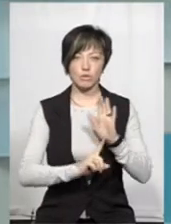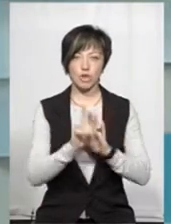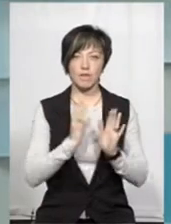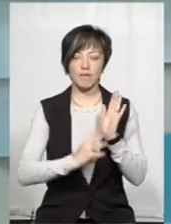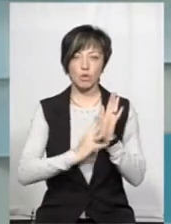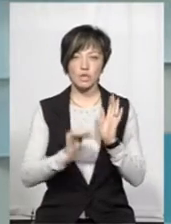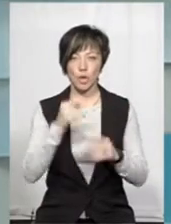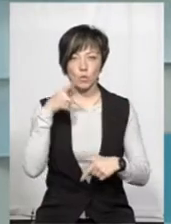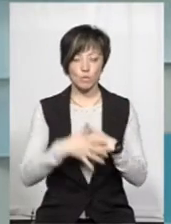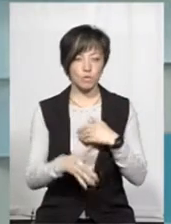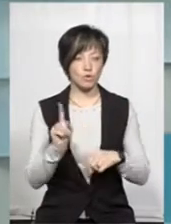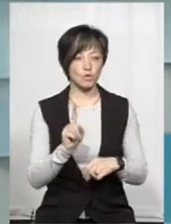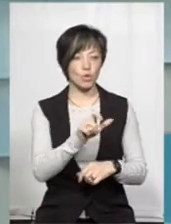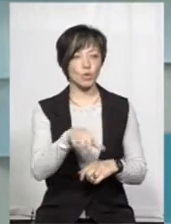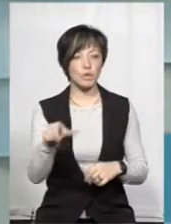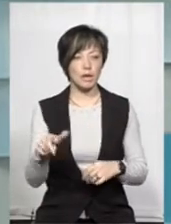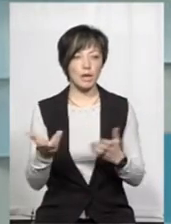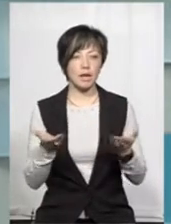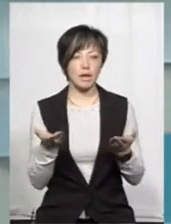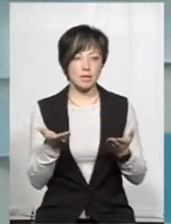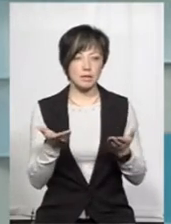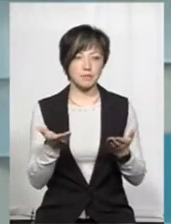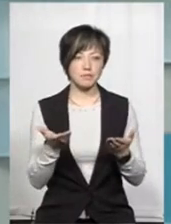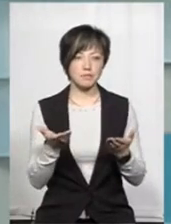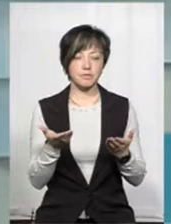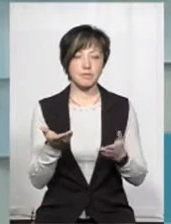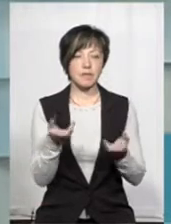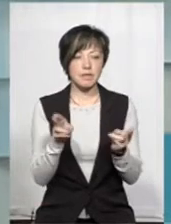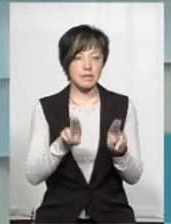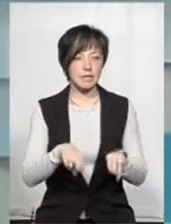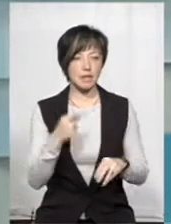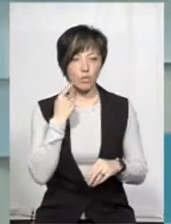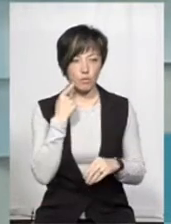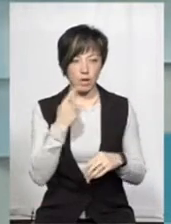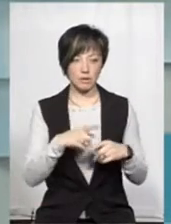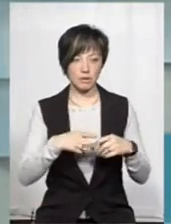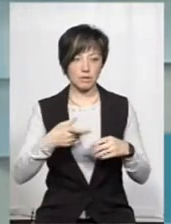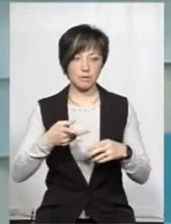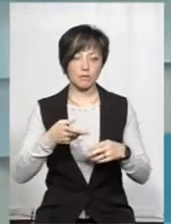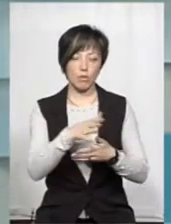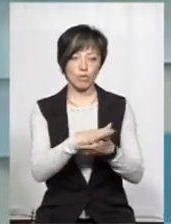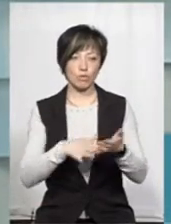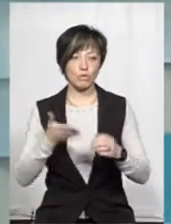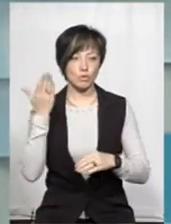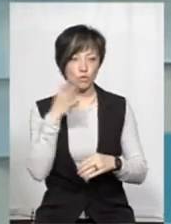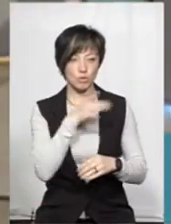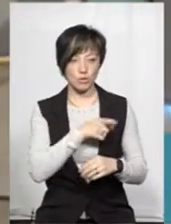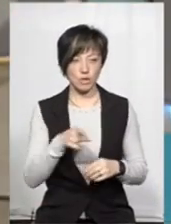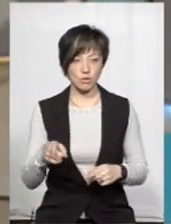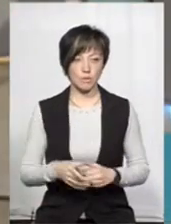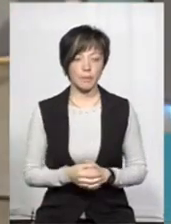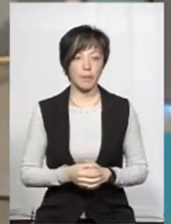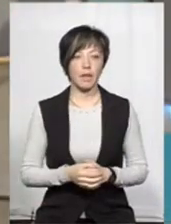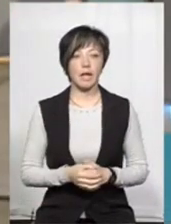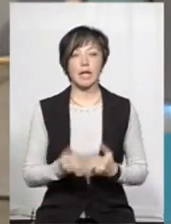початку 90-х, і розуміють, що в людей десь така запитайна образа, тягнеться з того часу, чи якась історія така неприємна.